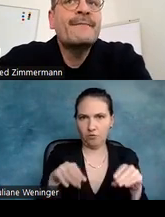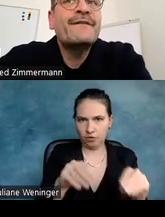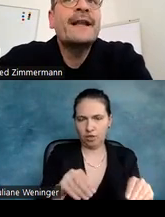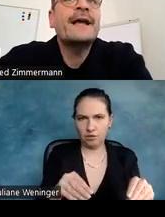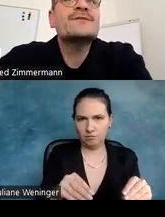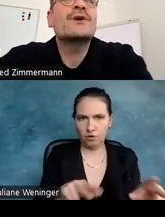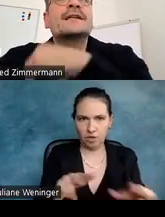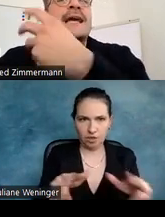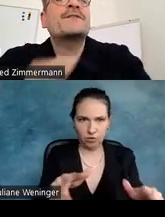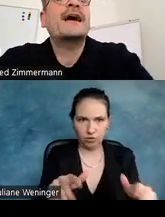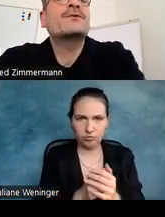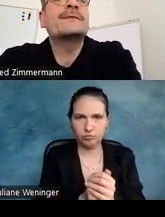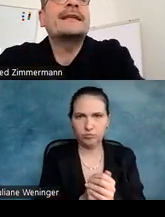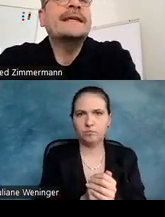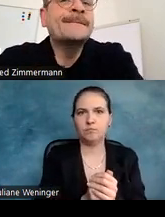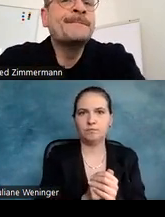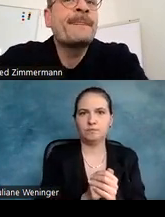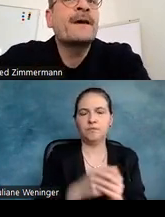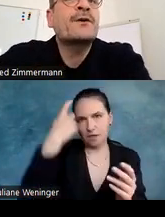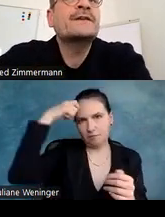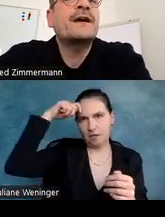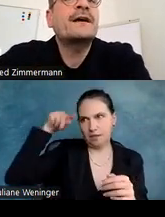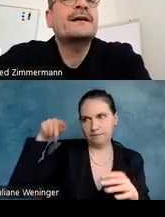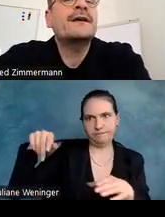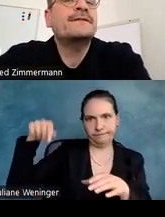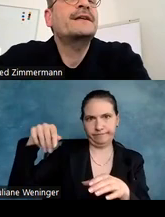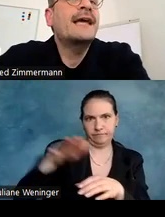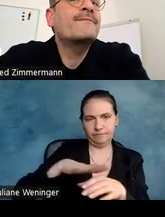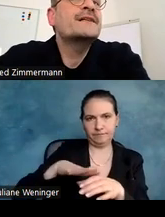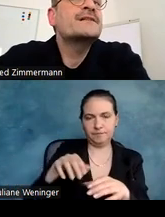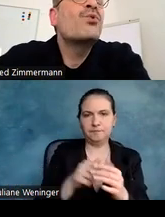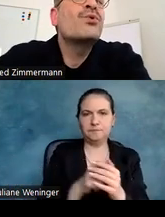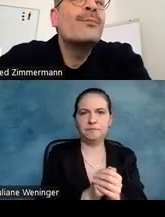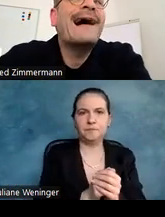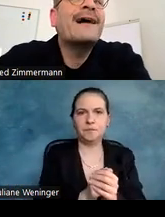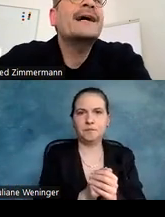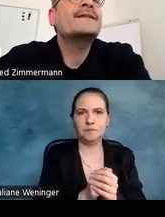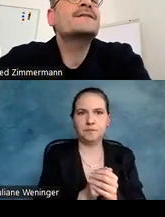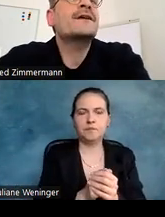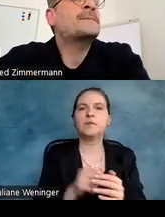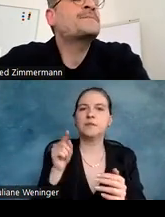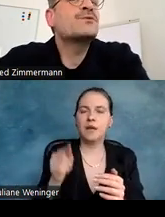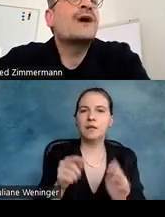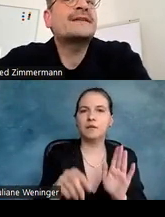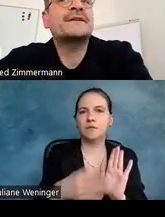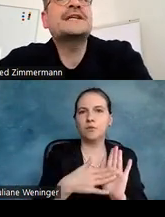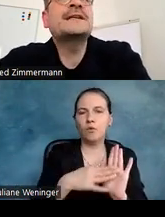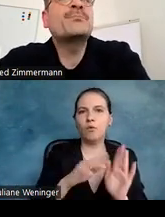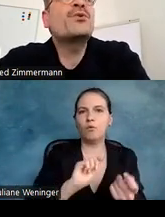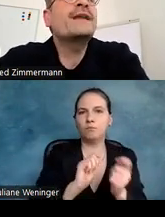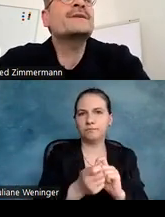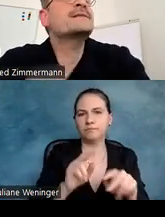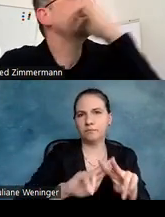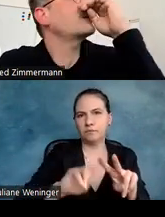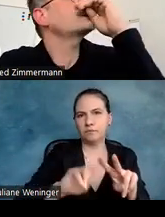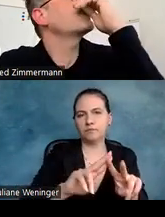in dem Fall also die Abteilung in Berlin. Hier haben wir das Logo überarbeitet. Das Logo hatte verschiedene